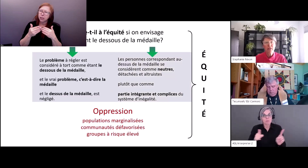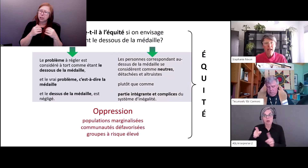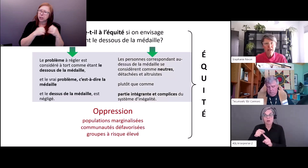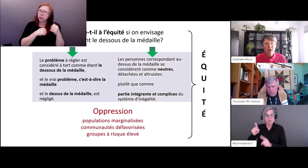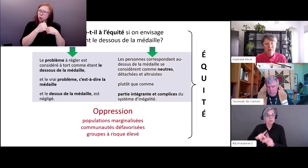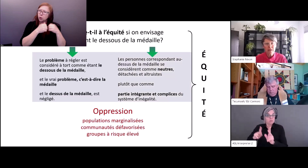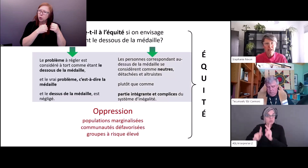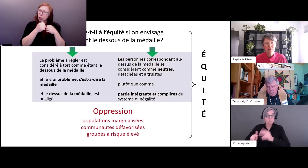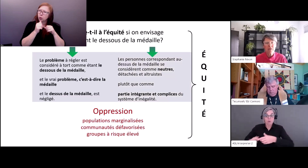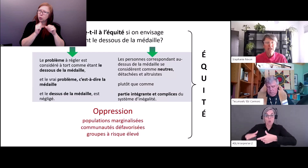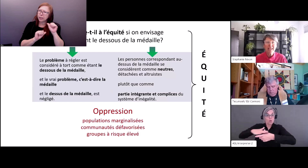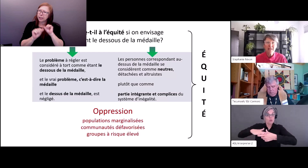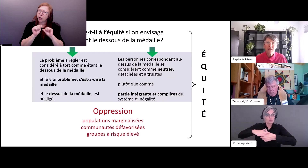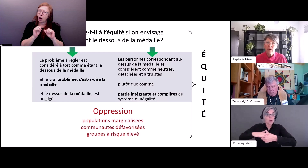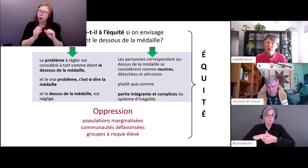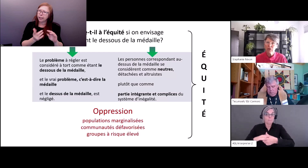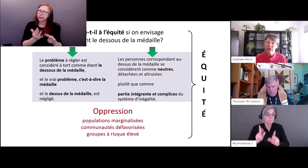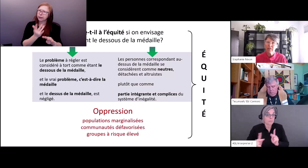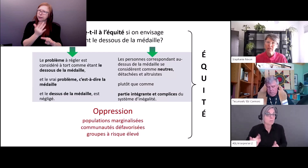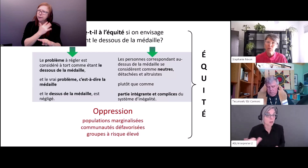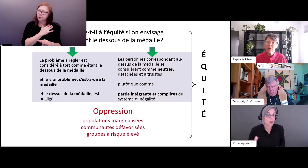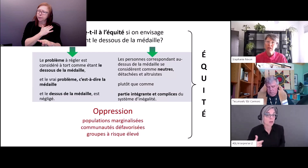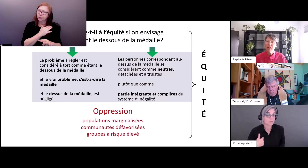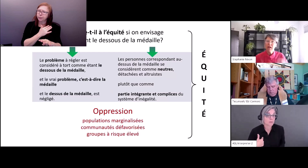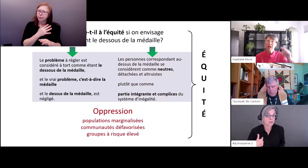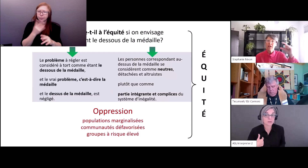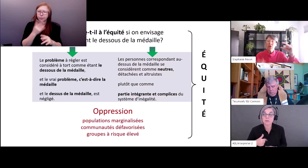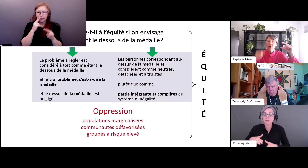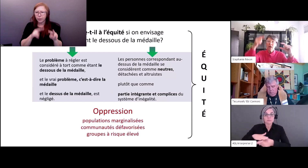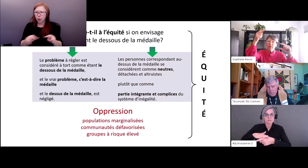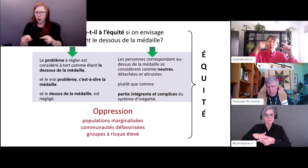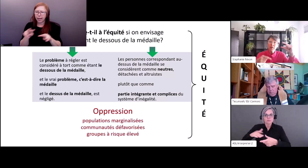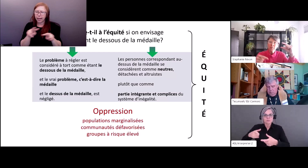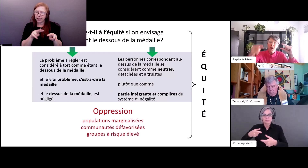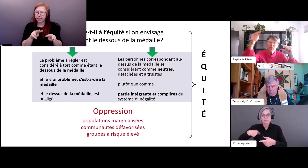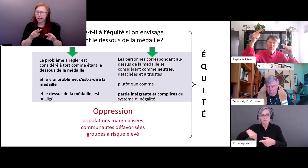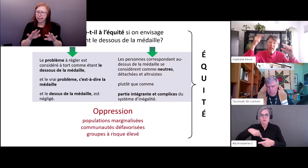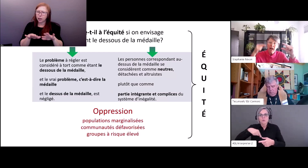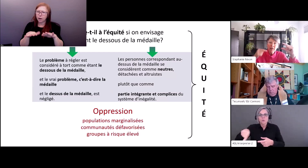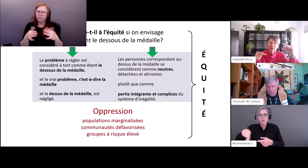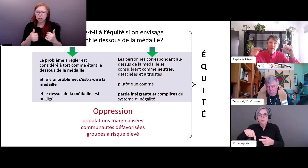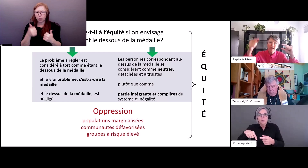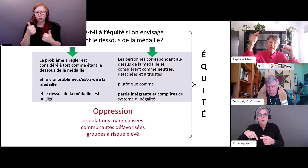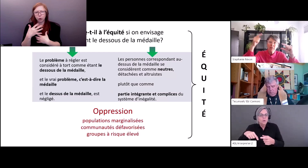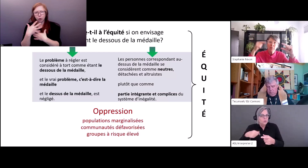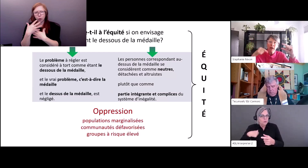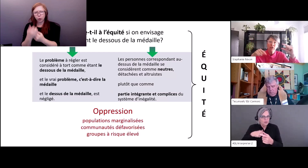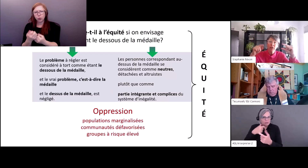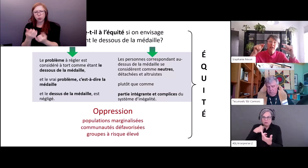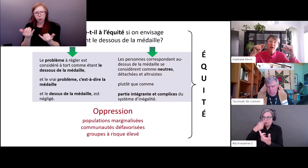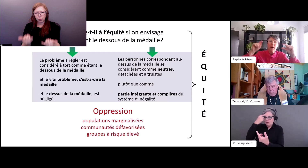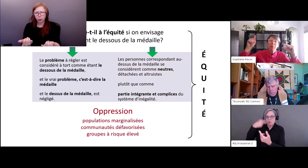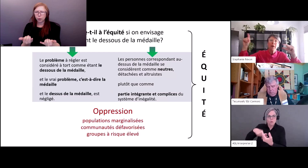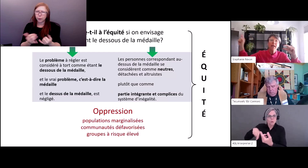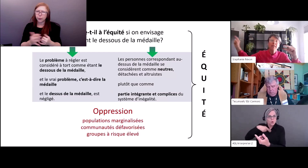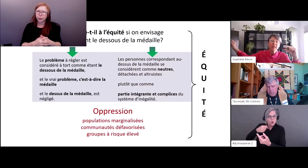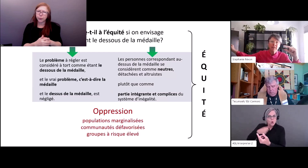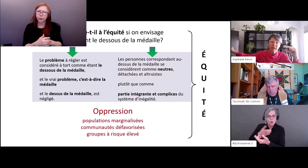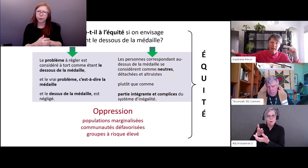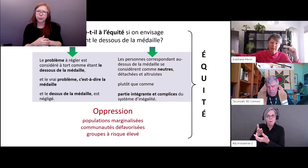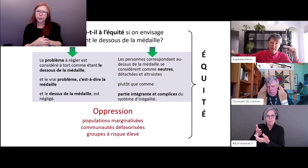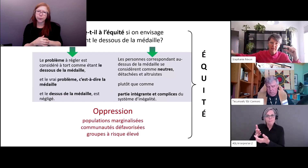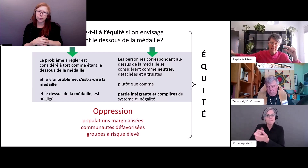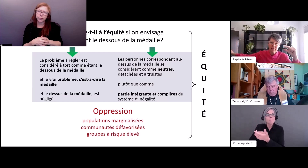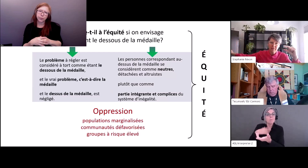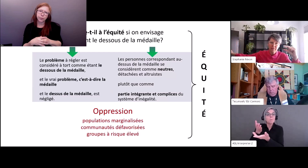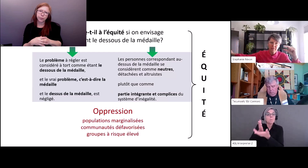personnes sur le haut de cette médaille de se comprendre au niveau du travail de justice sociale pas comme partie de ce système d